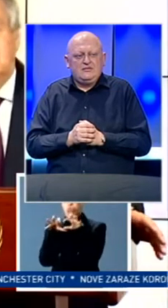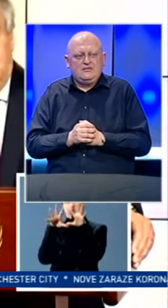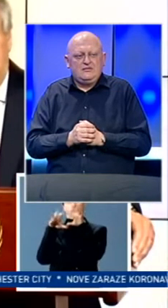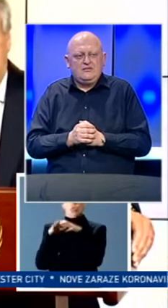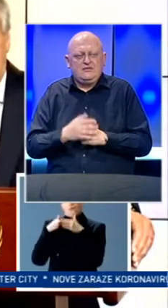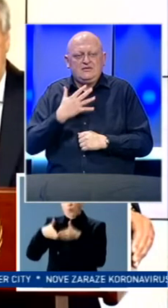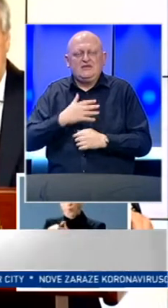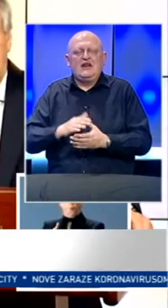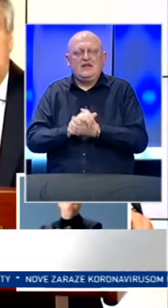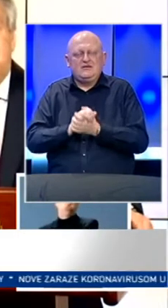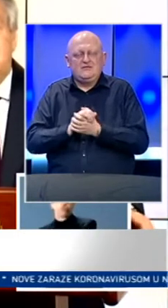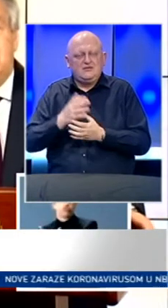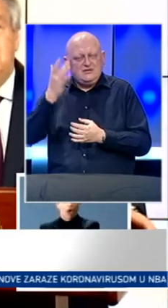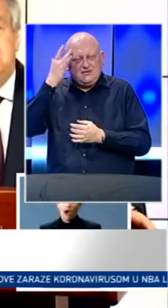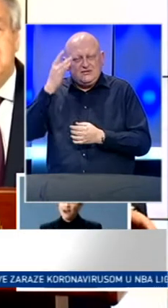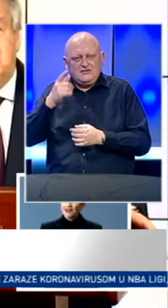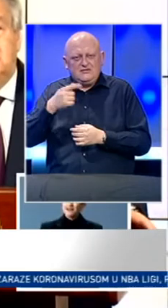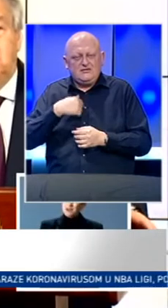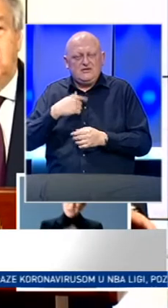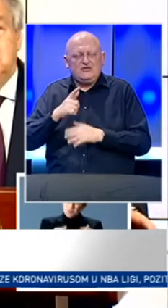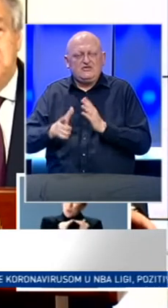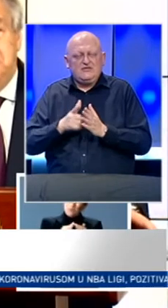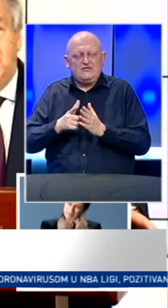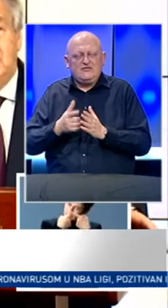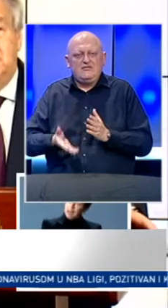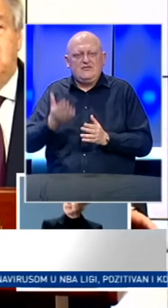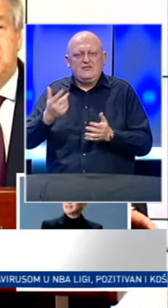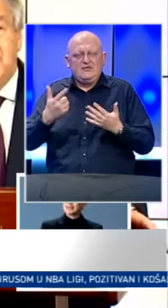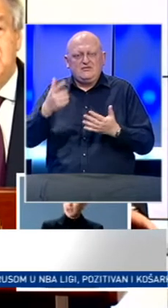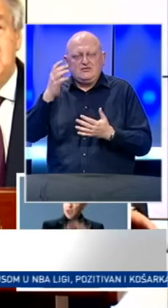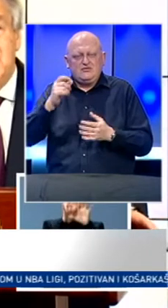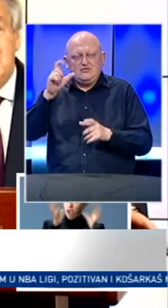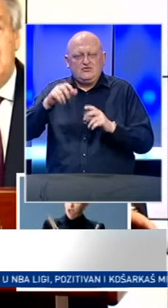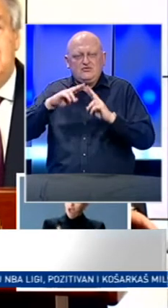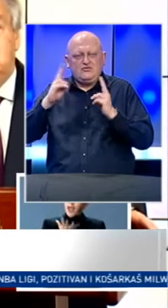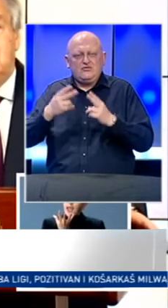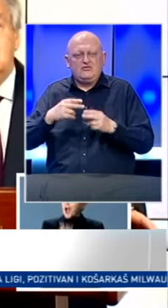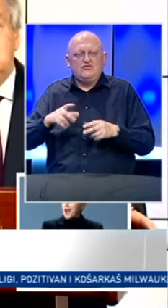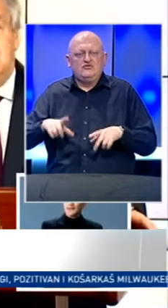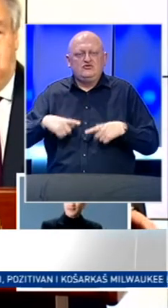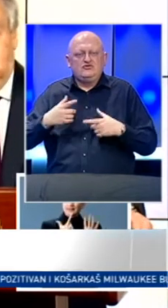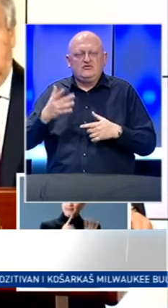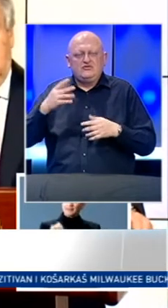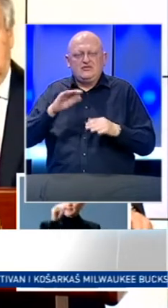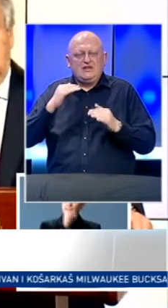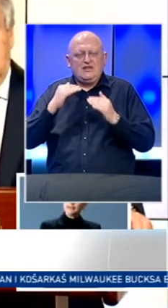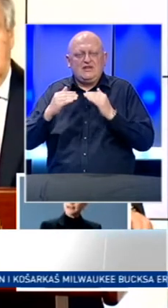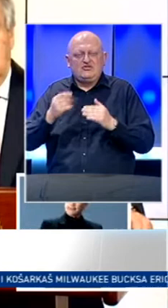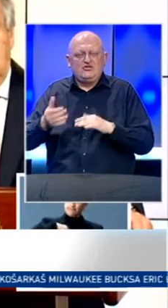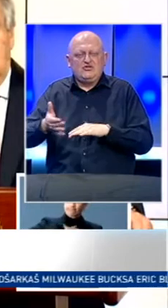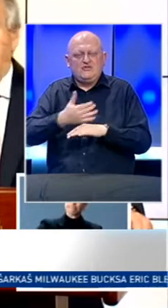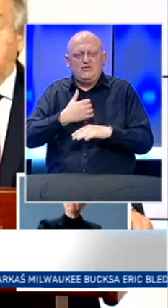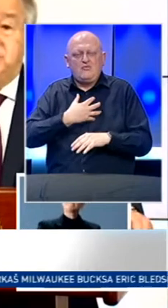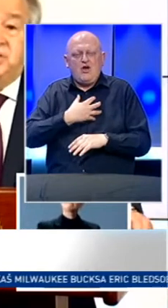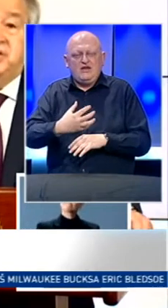Dragi prijatelji, nejednakost definira naše vrijeme. Više od 70% ljudi u svijetu živi s rastučom nejednakošću dohodka i